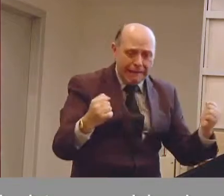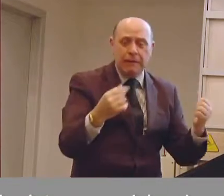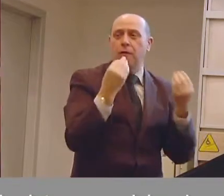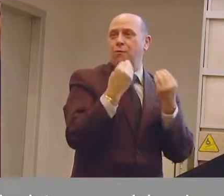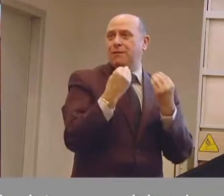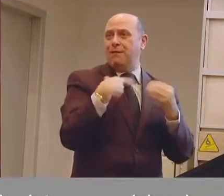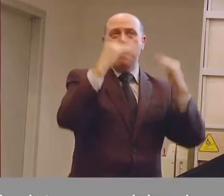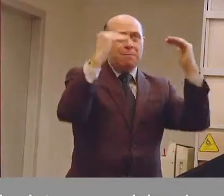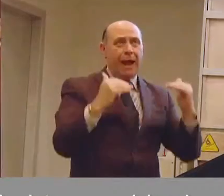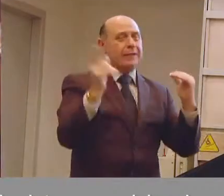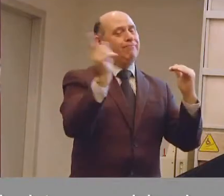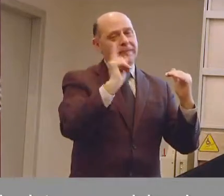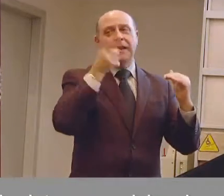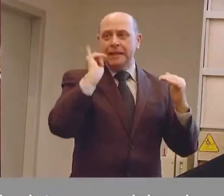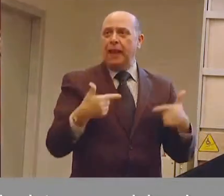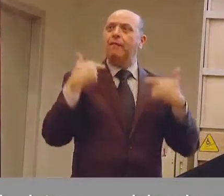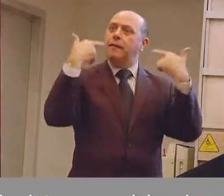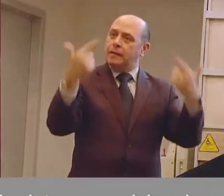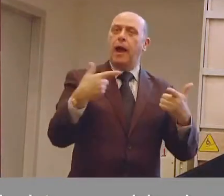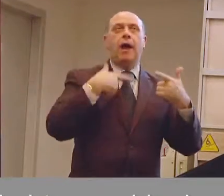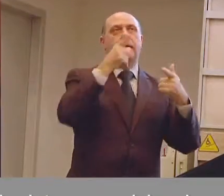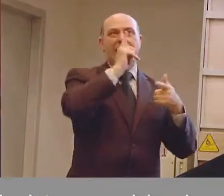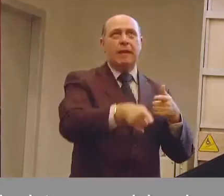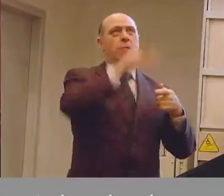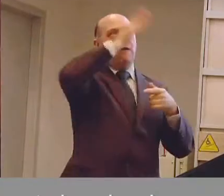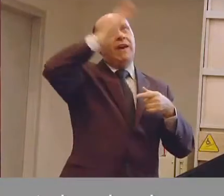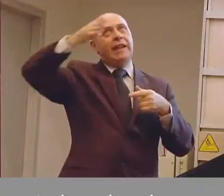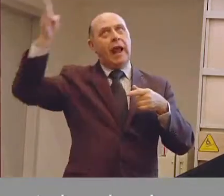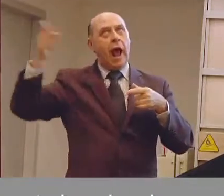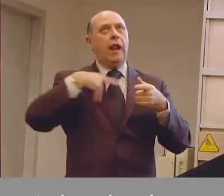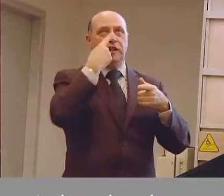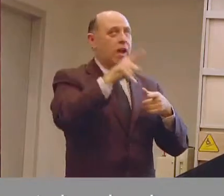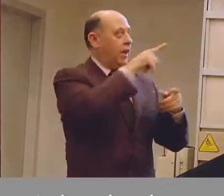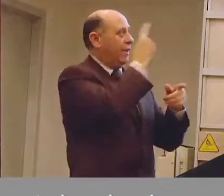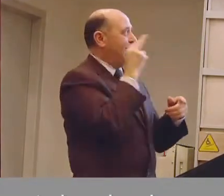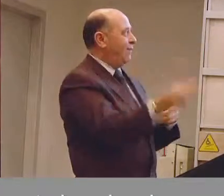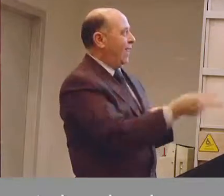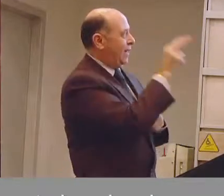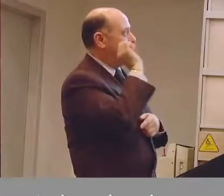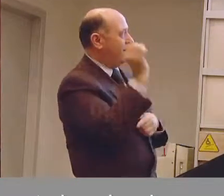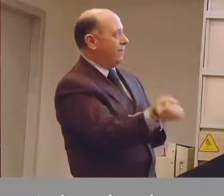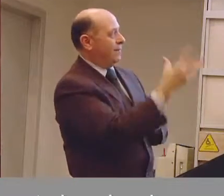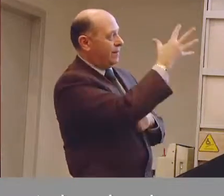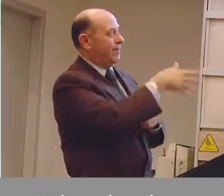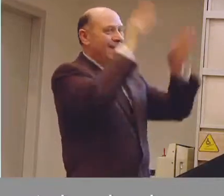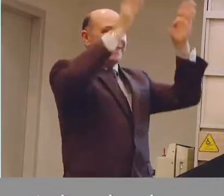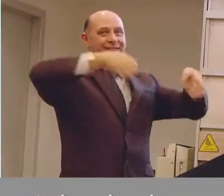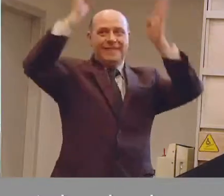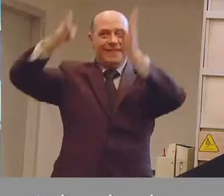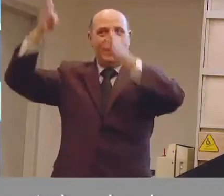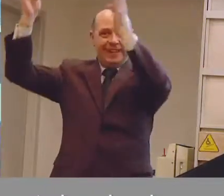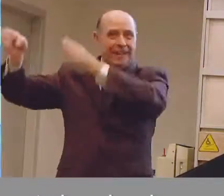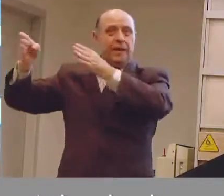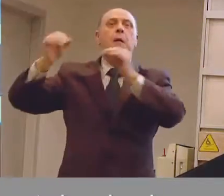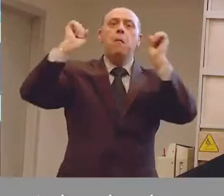anche lui. Quindi ci saranno dei sistemi a movimentazione verticale come quelli che vedete in questa immagine in maniera